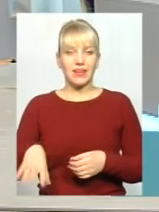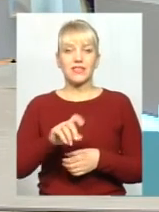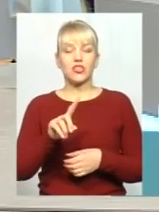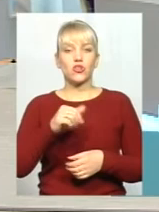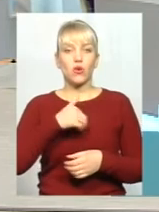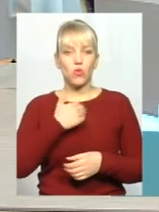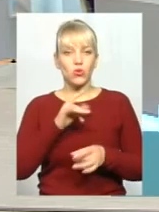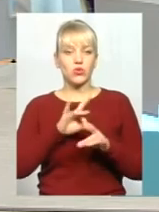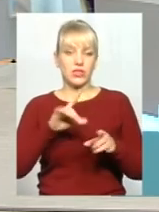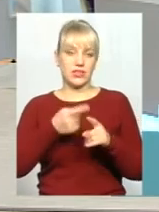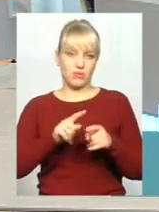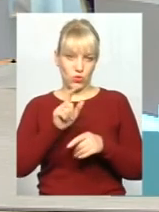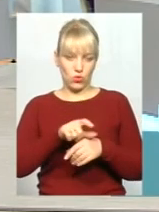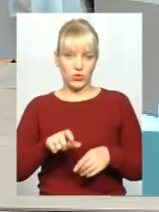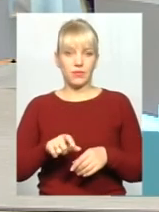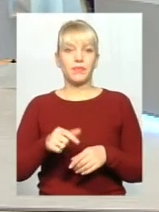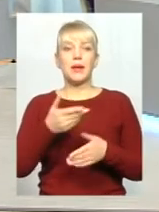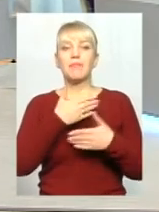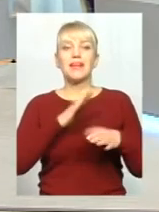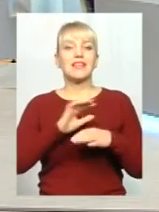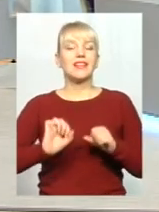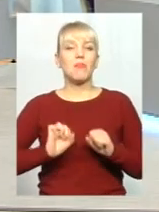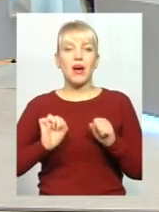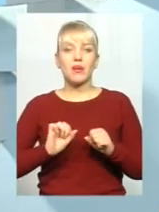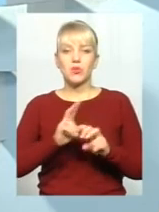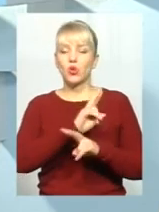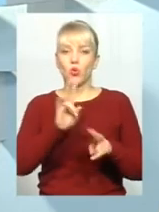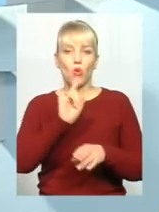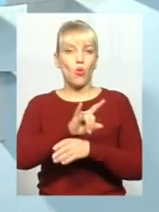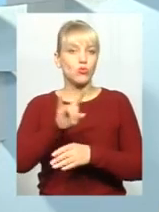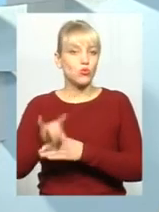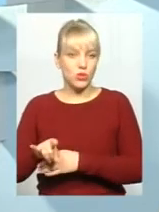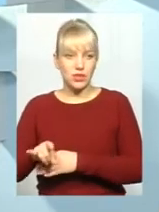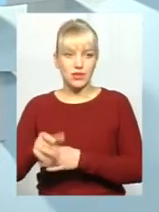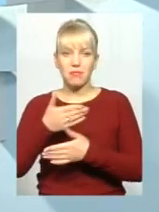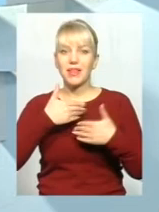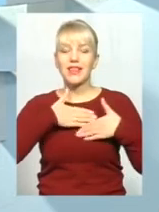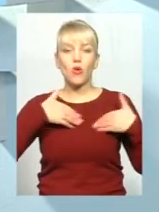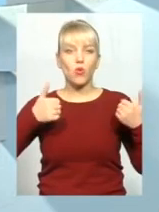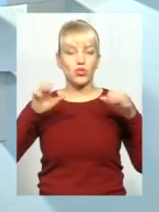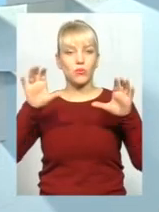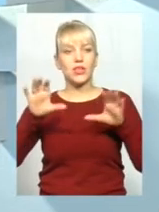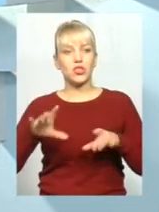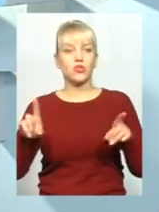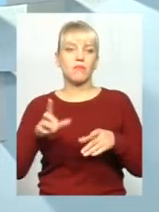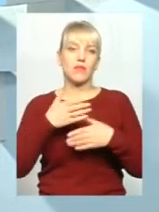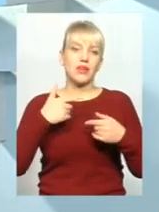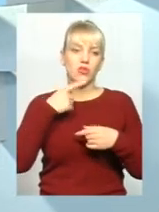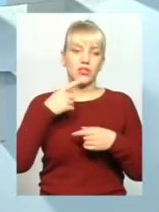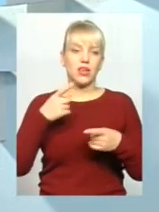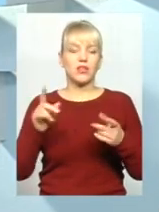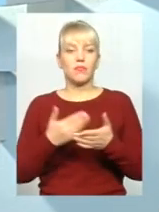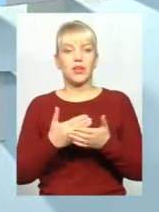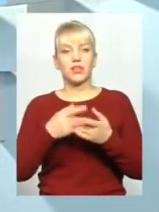хочу донести цим людям. Ми не намагаємося нікого обдурити, ми не хочемо легалізації, то, що ми там розказуємо, там